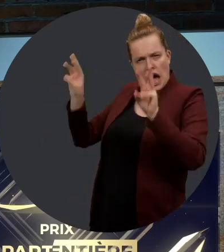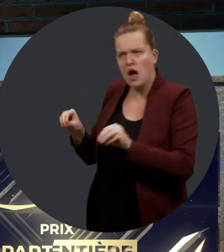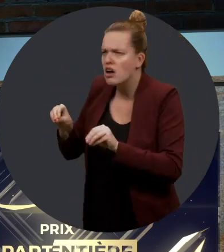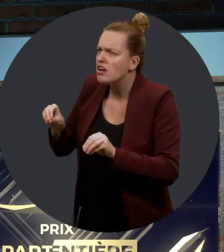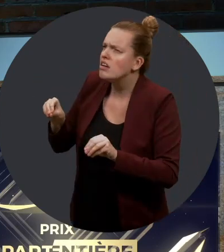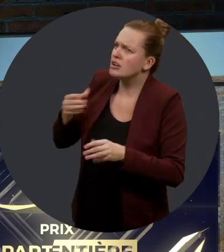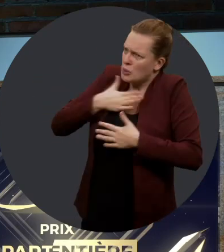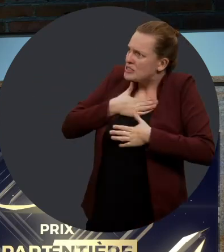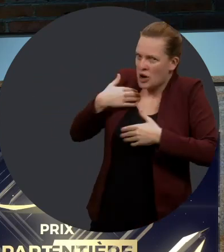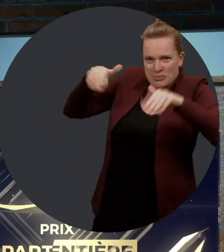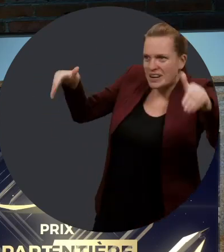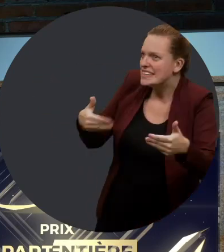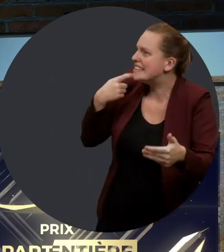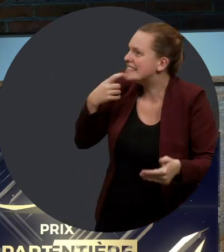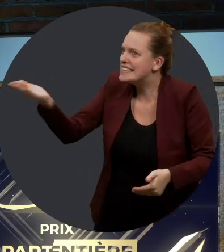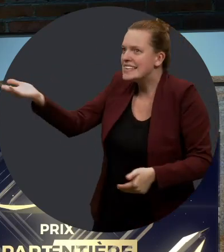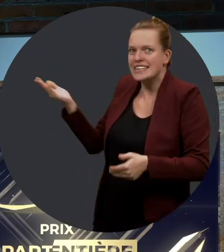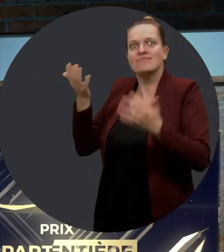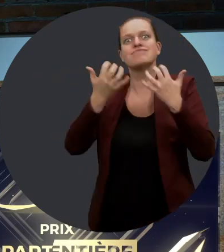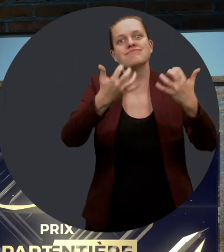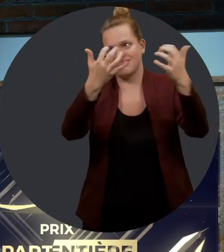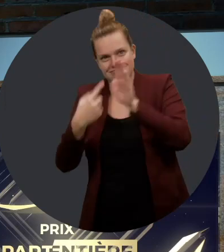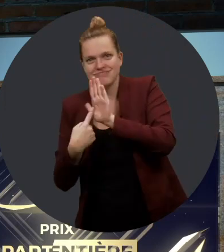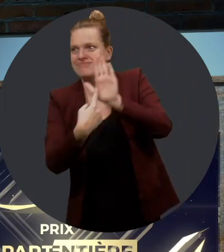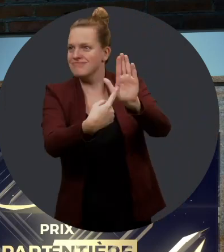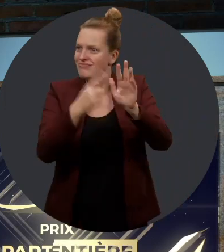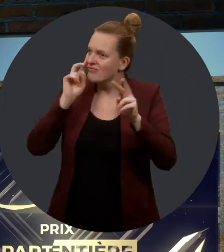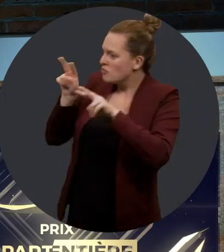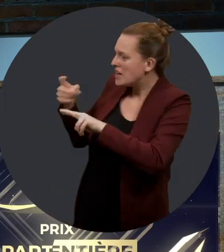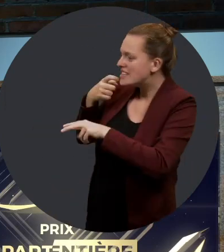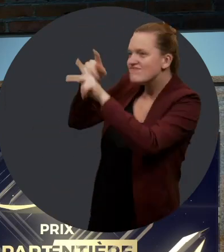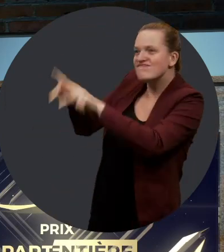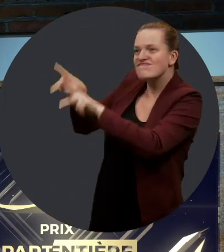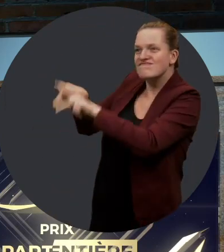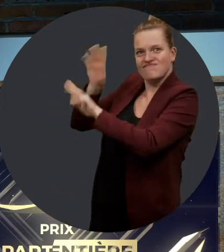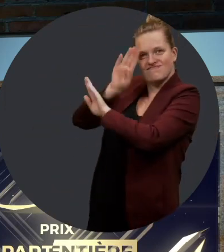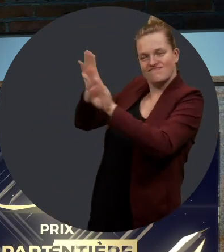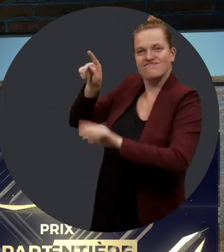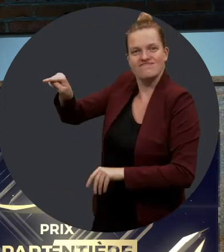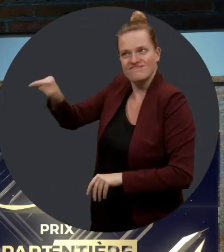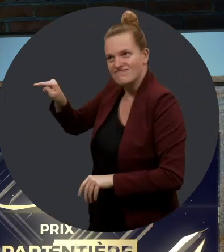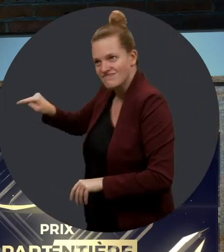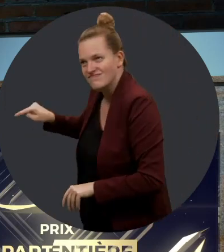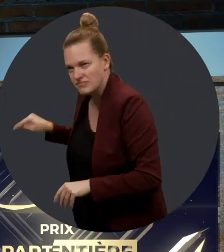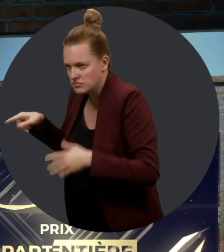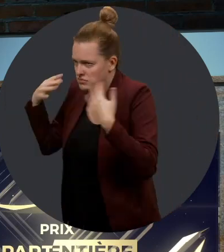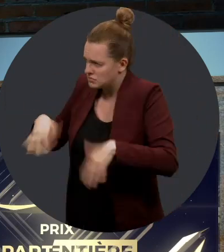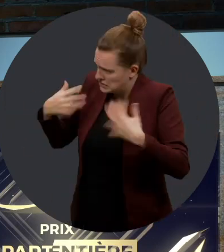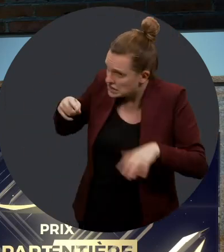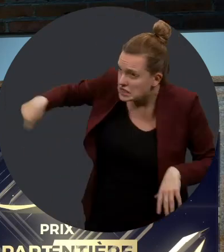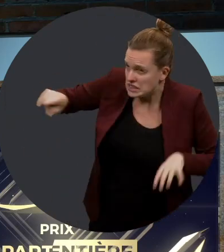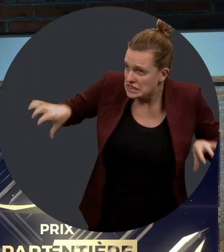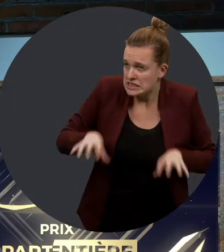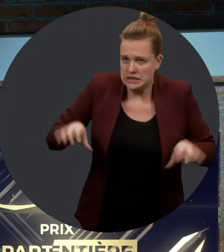comprends. J'aimerais qu'on puisse présenter à nos spectatrices et nos spectateurs ces différentes personnalités qui ont eu la lourde tâche de déterminer